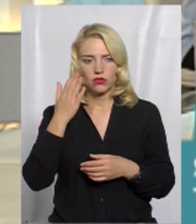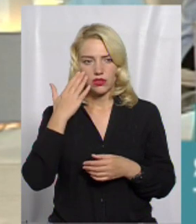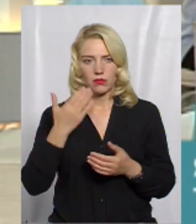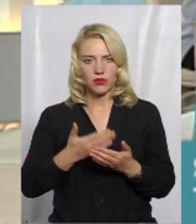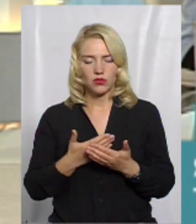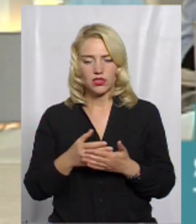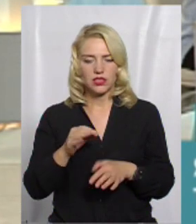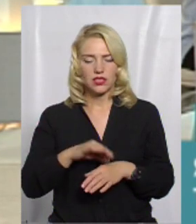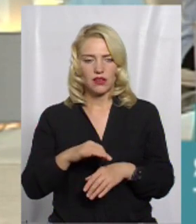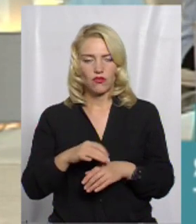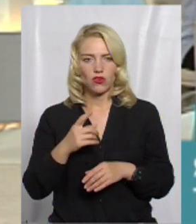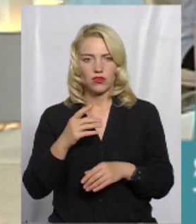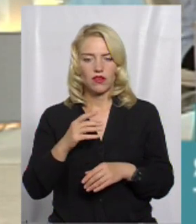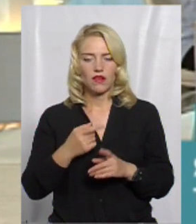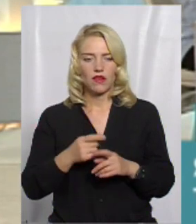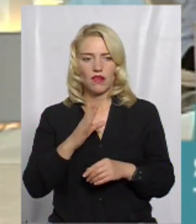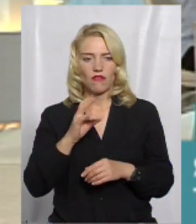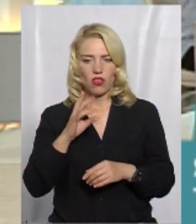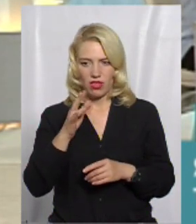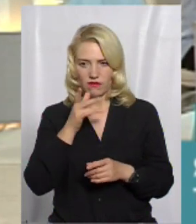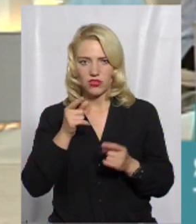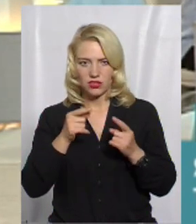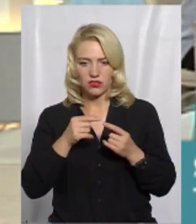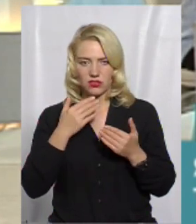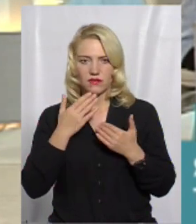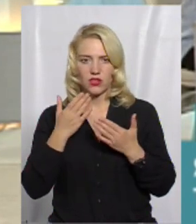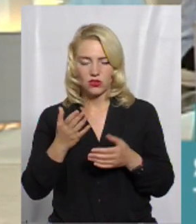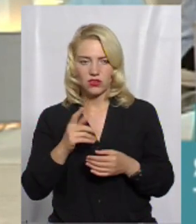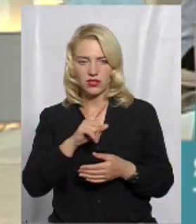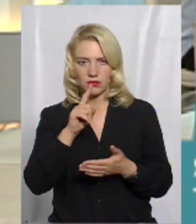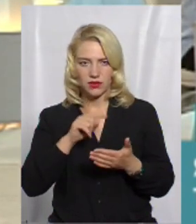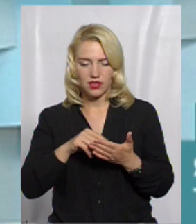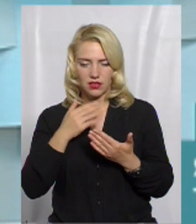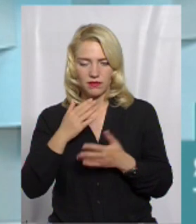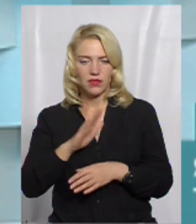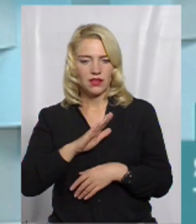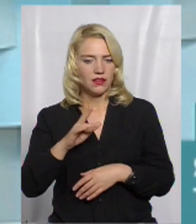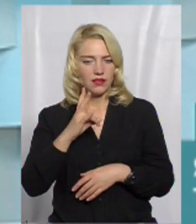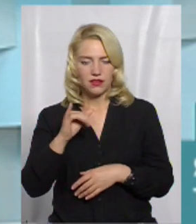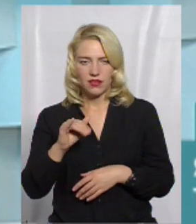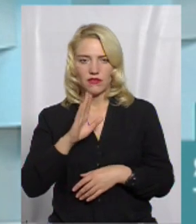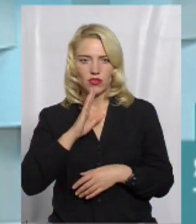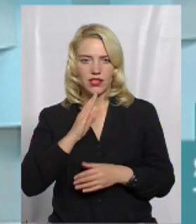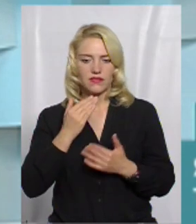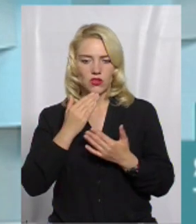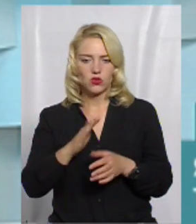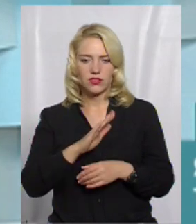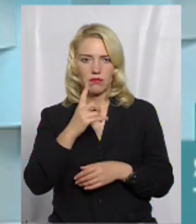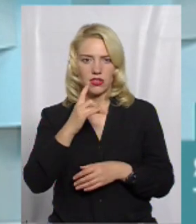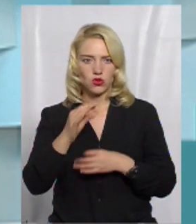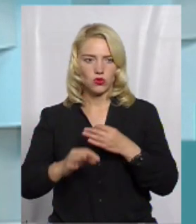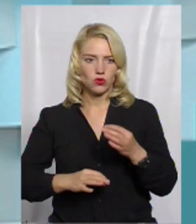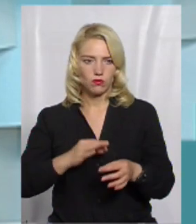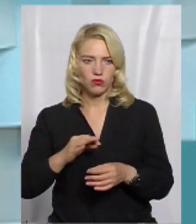захворювання. Вона вчасно звернулася? Ні, вона звернулася не на першу добу хвороби, все-таки